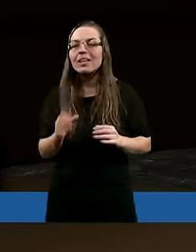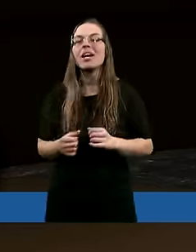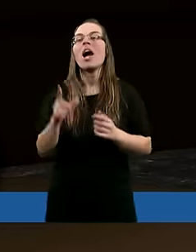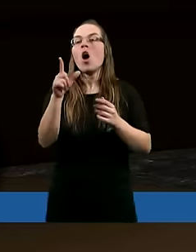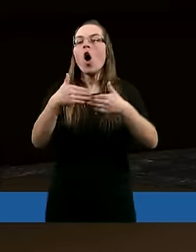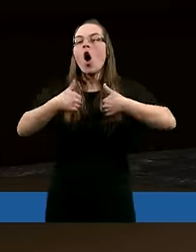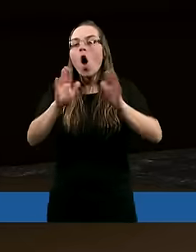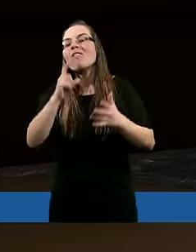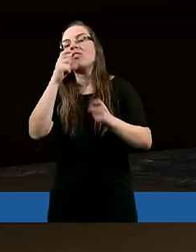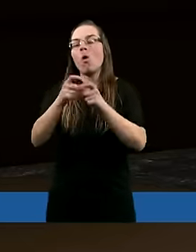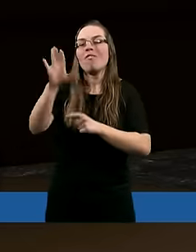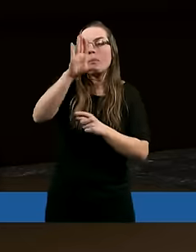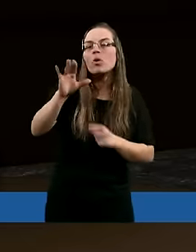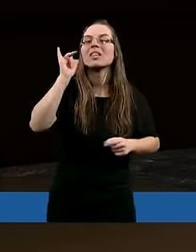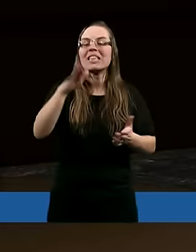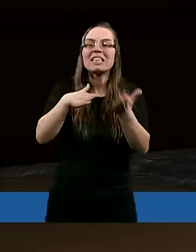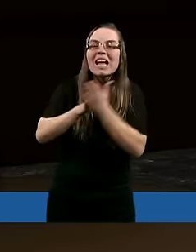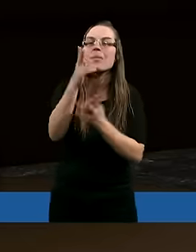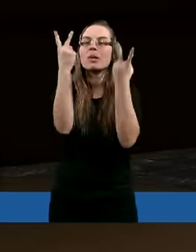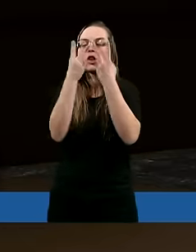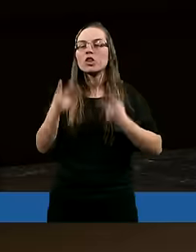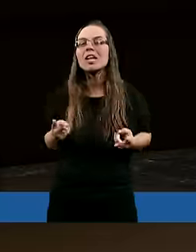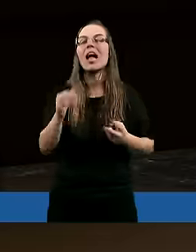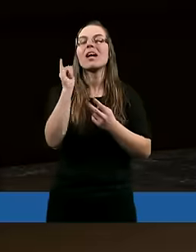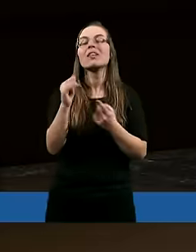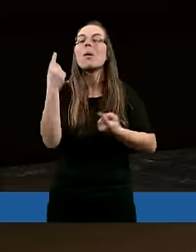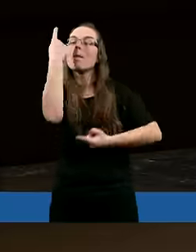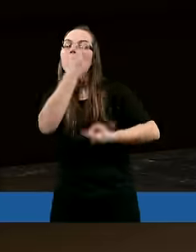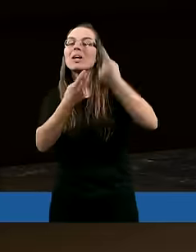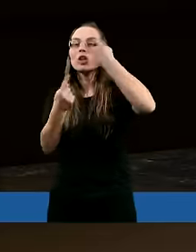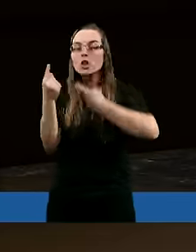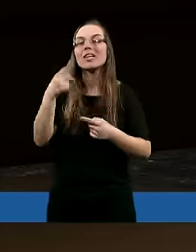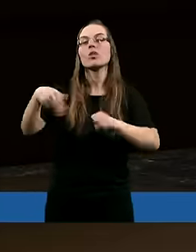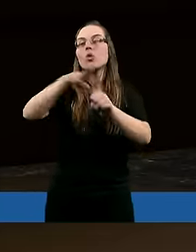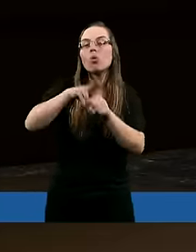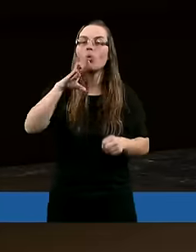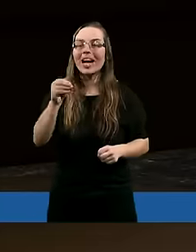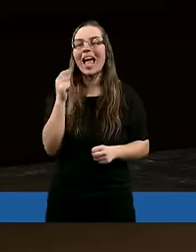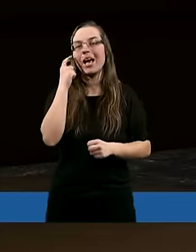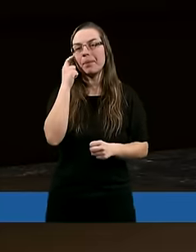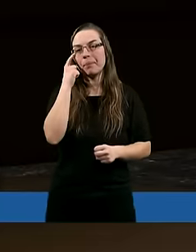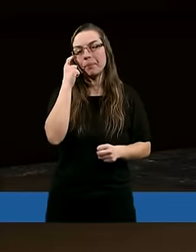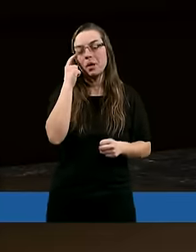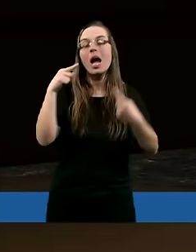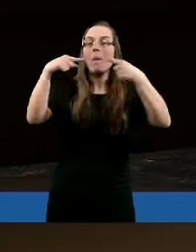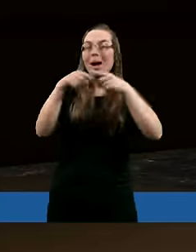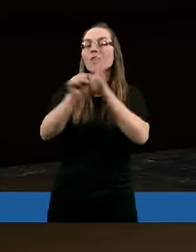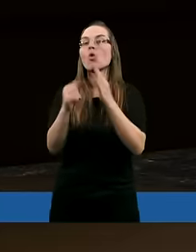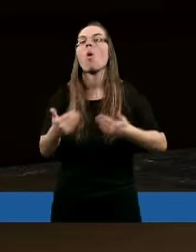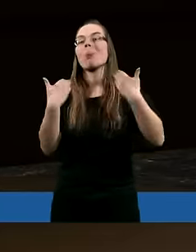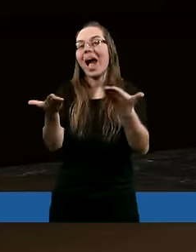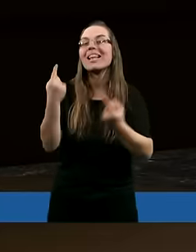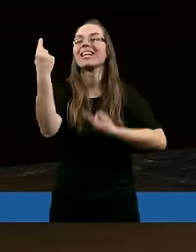Słowo Boże. Zaczynam czytać. I są myśli, które pasują do danej